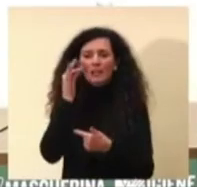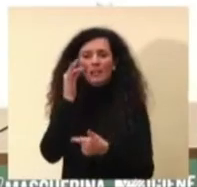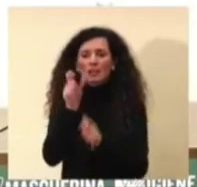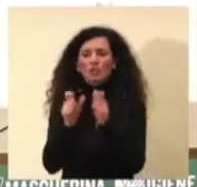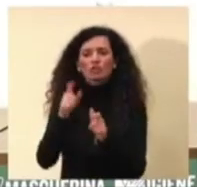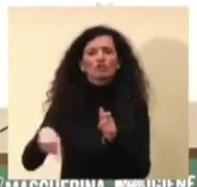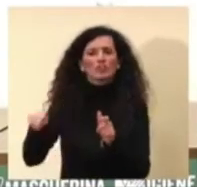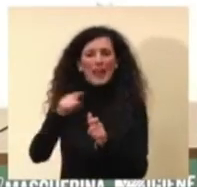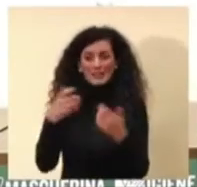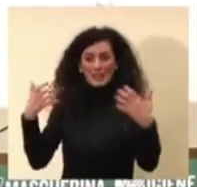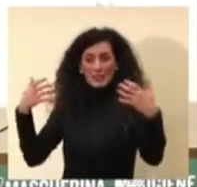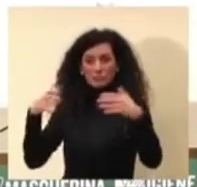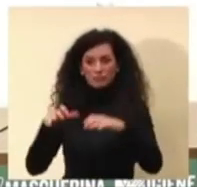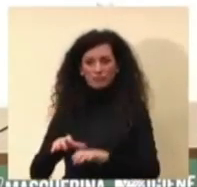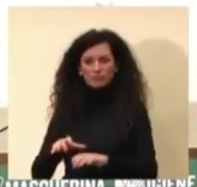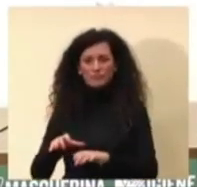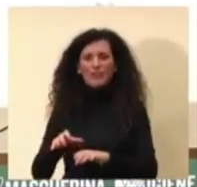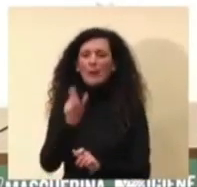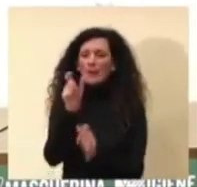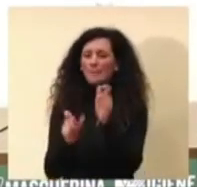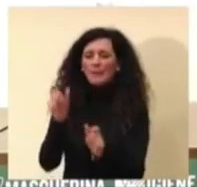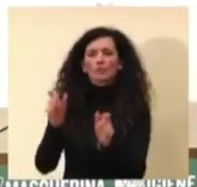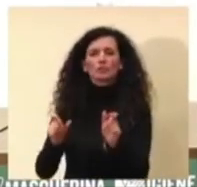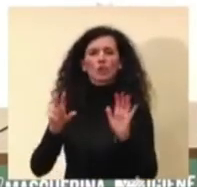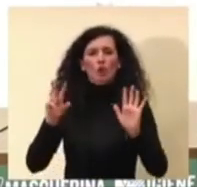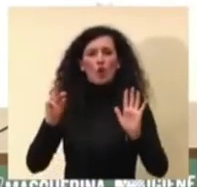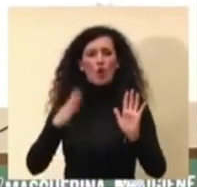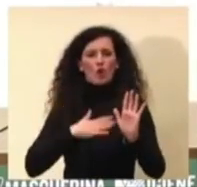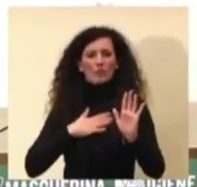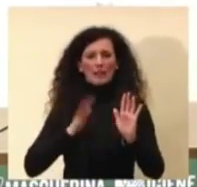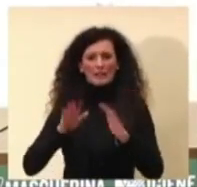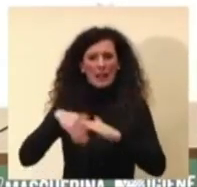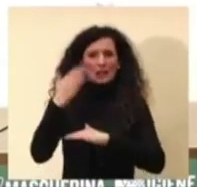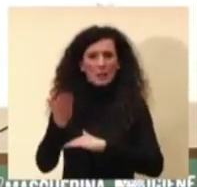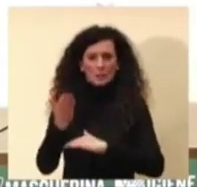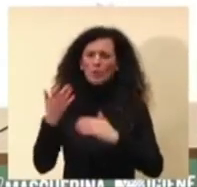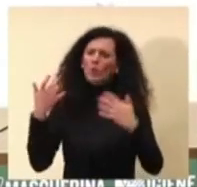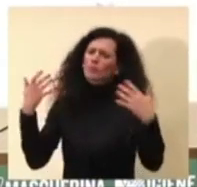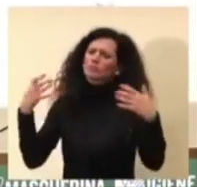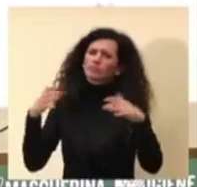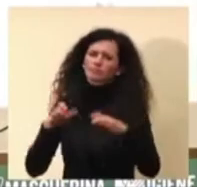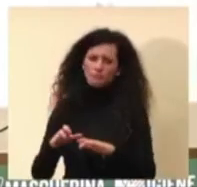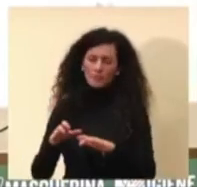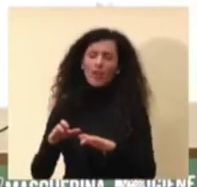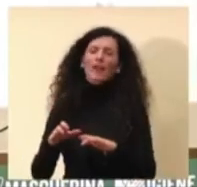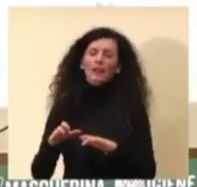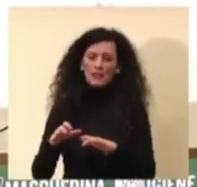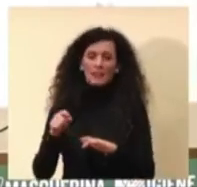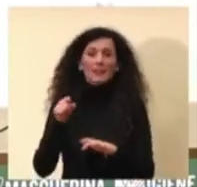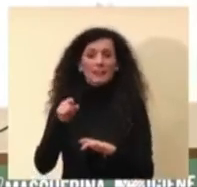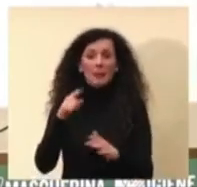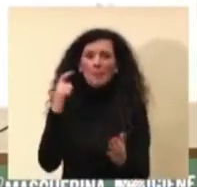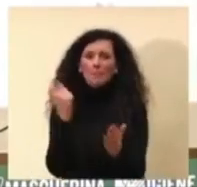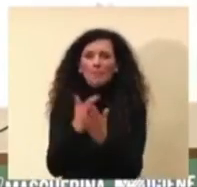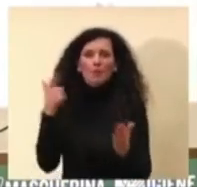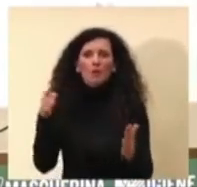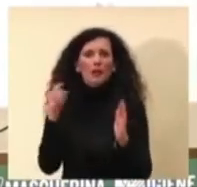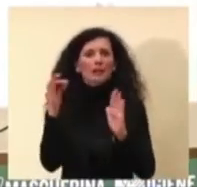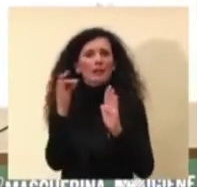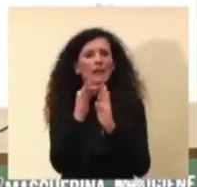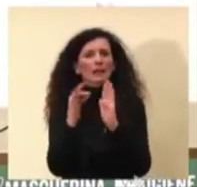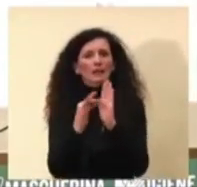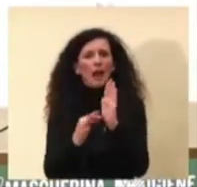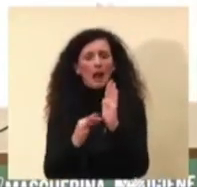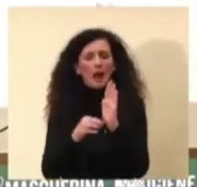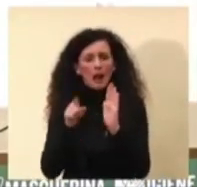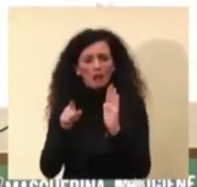oltre 80 anni perché è largamente interpretabile questo dato anche alla luce